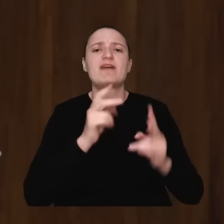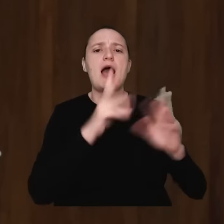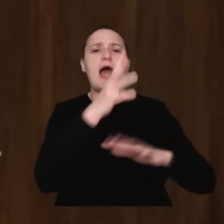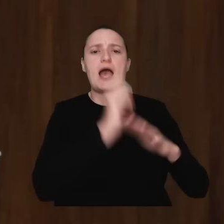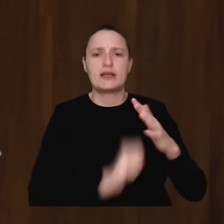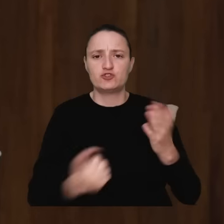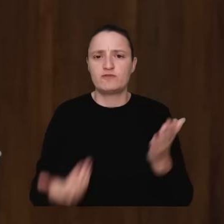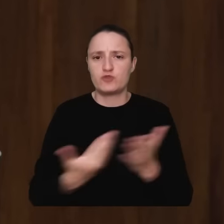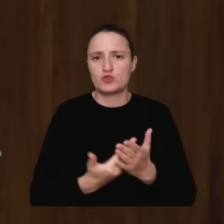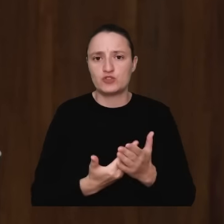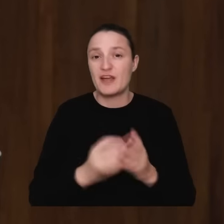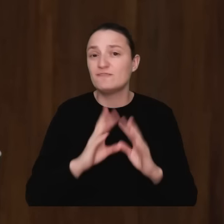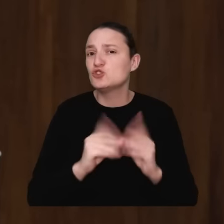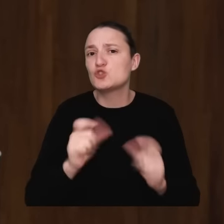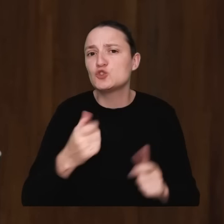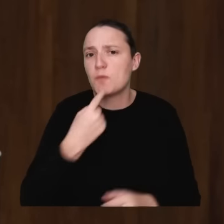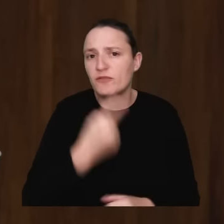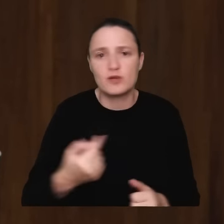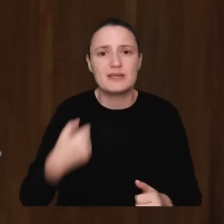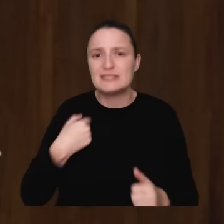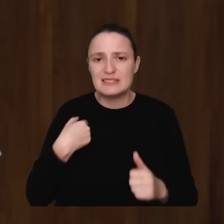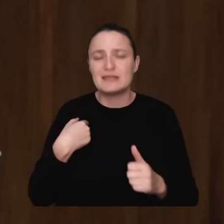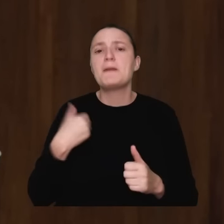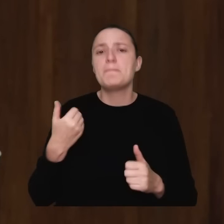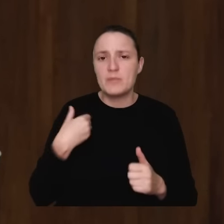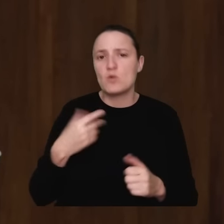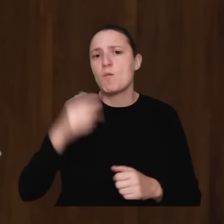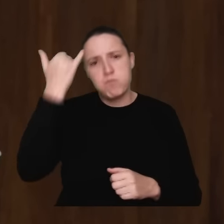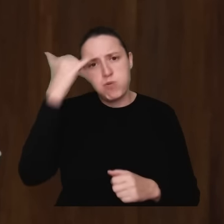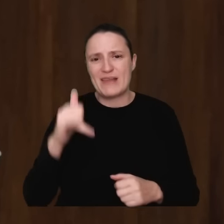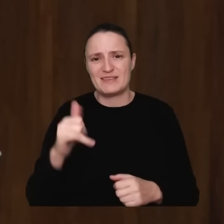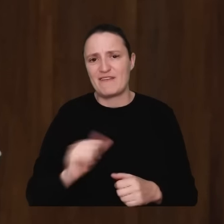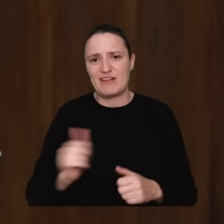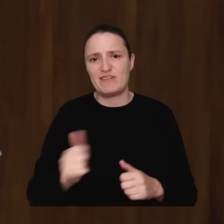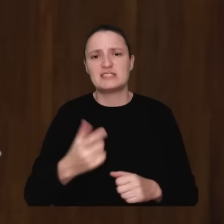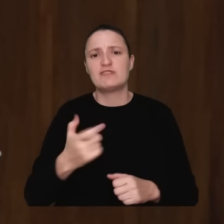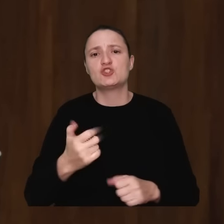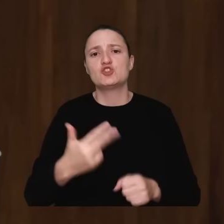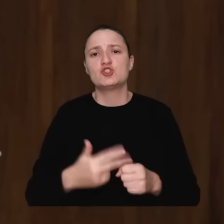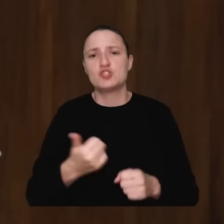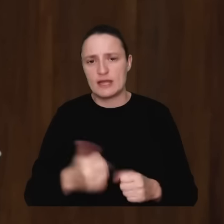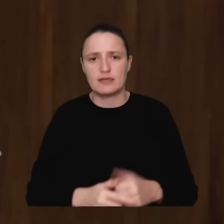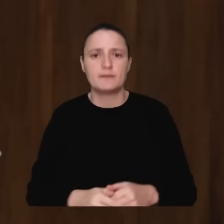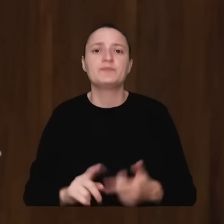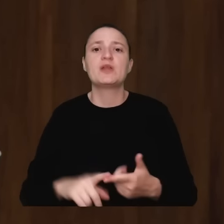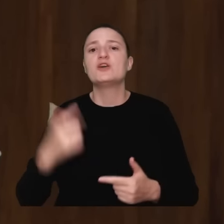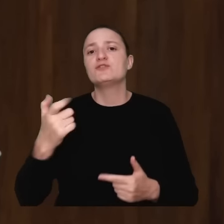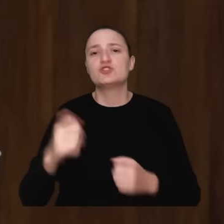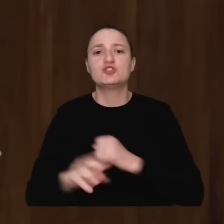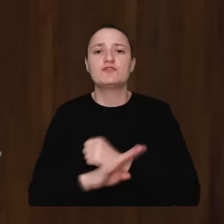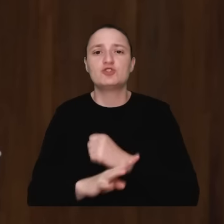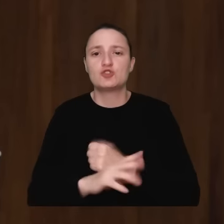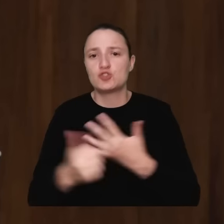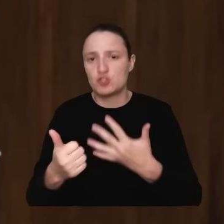To wszystko, co powiedziałem, błędna kwalifikacja w tym zakresie z 231, 296 i